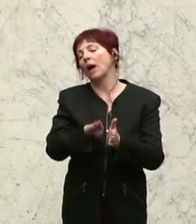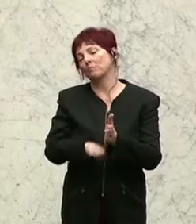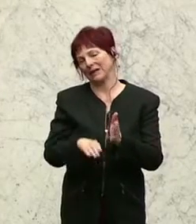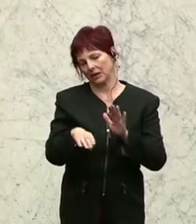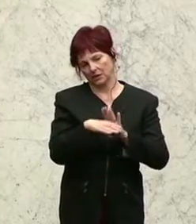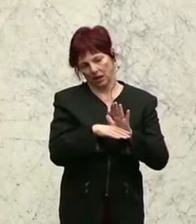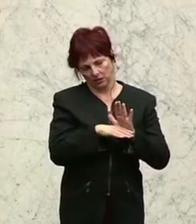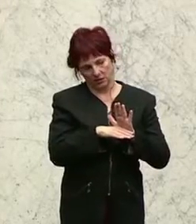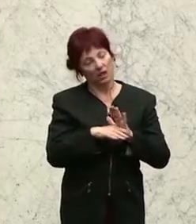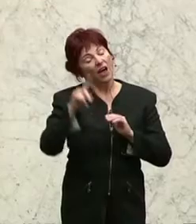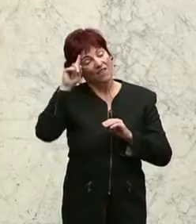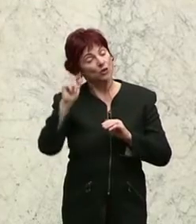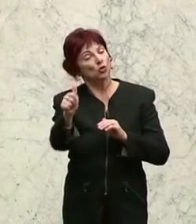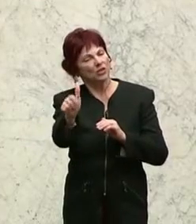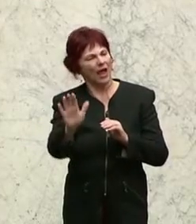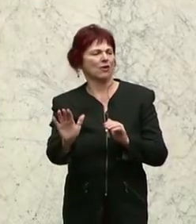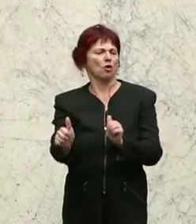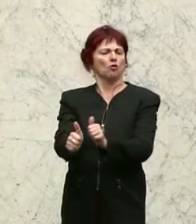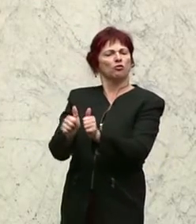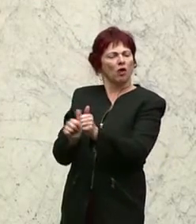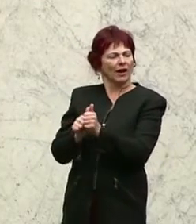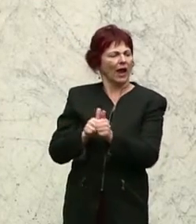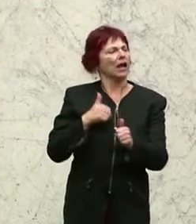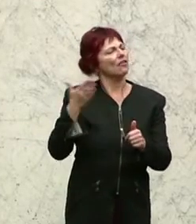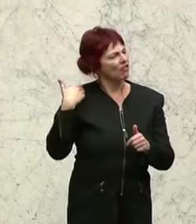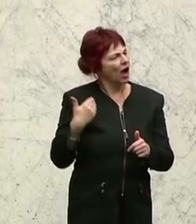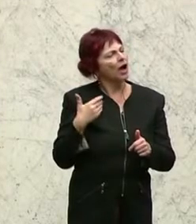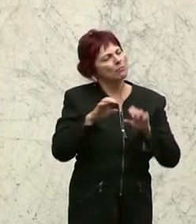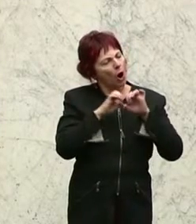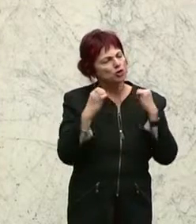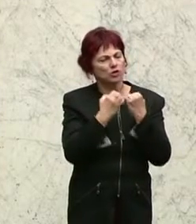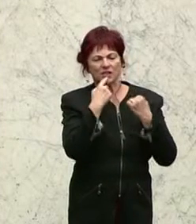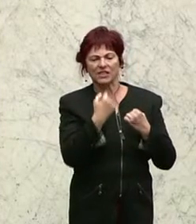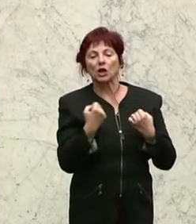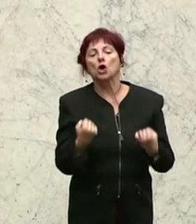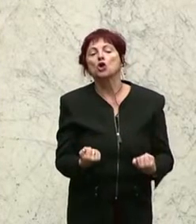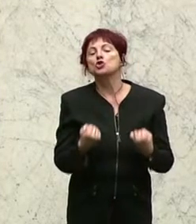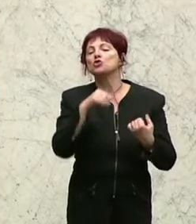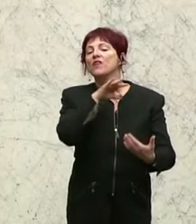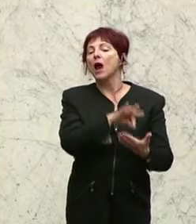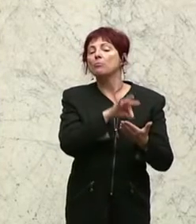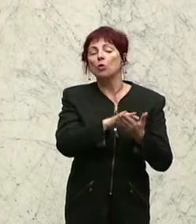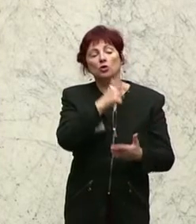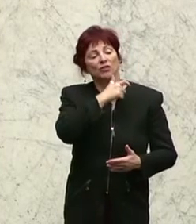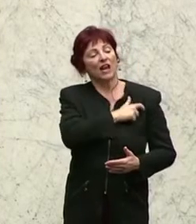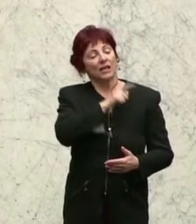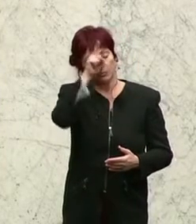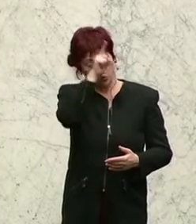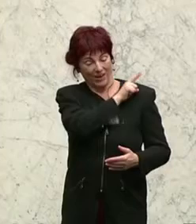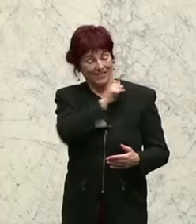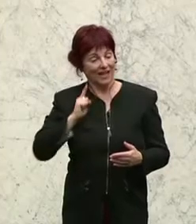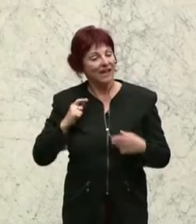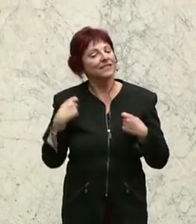einmal im Ausschuss erklärt, es gibt jetzt den Schwerpunkt der Finanzpolizei im Bereich Tourismus. Das heißt, es gibt sehr wohl